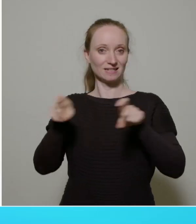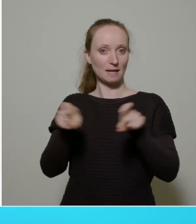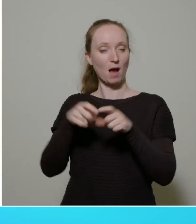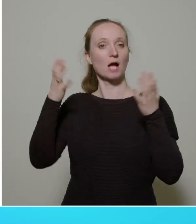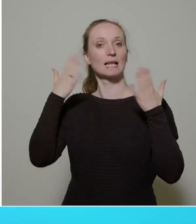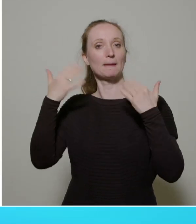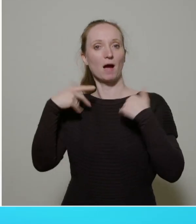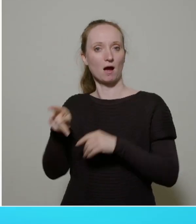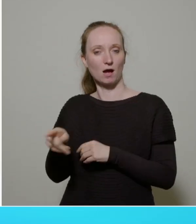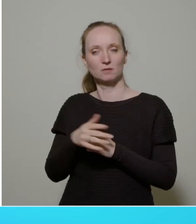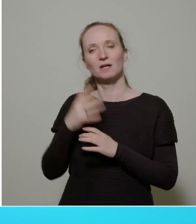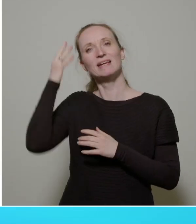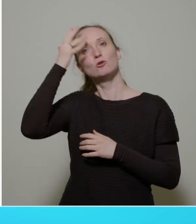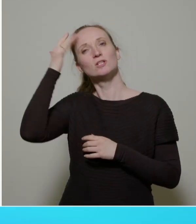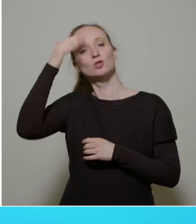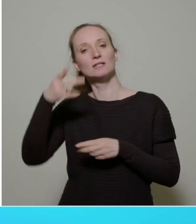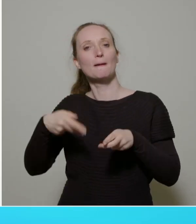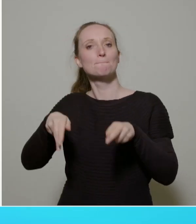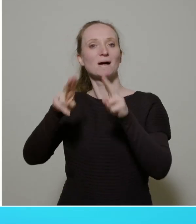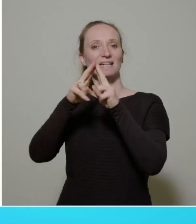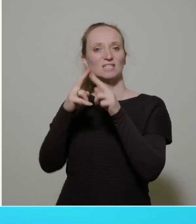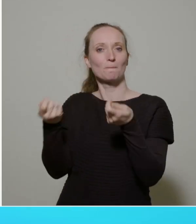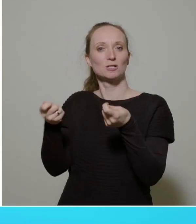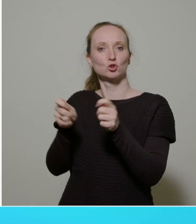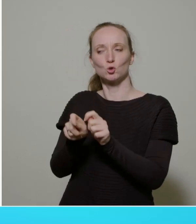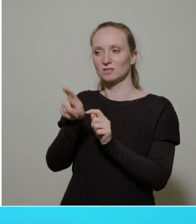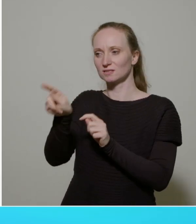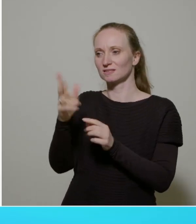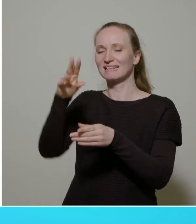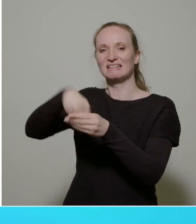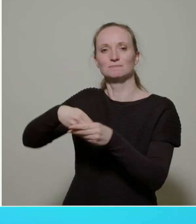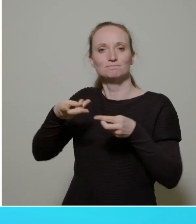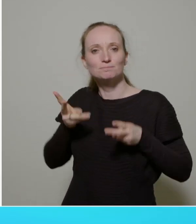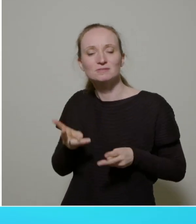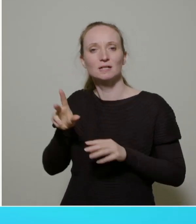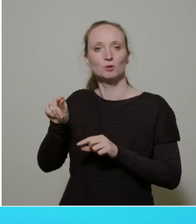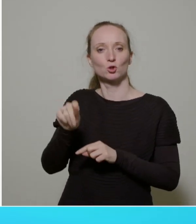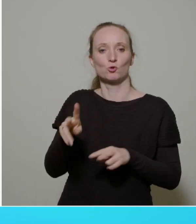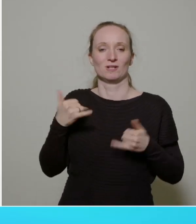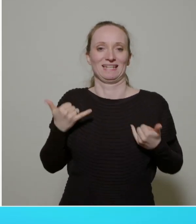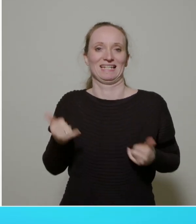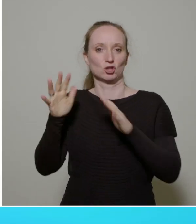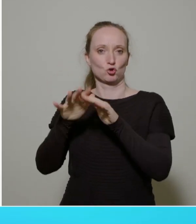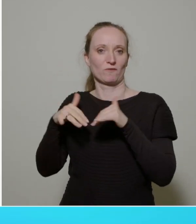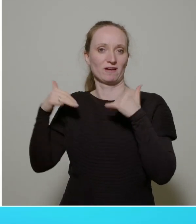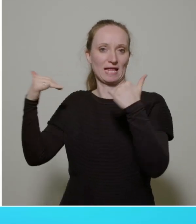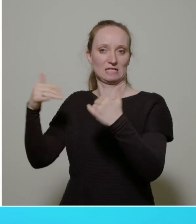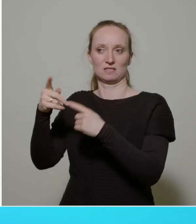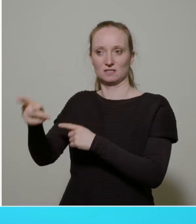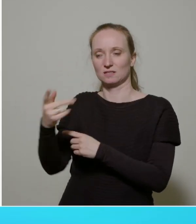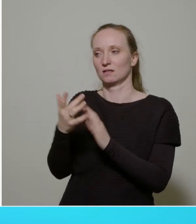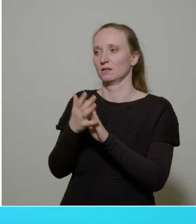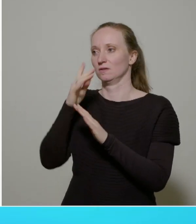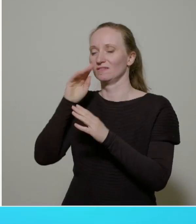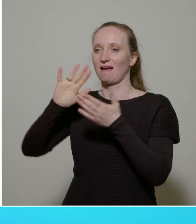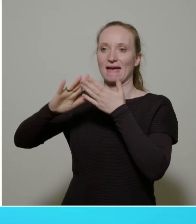ein Pariser Beschluss würde irgendwas bedeuten. Oder jetzt diese Konferenz, die da im Nahen Osten war, würde was bedeuten.